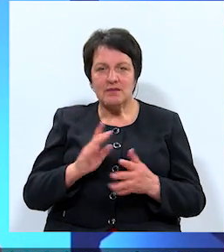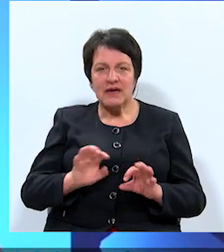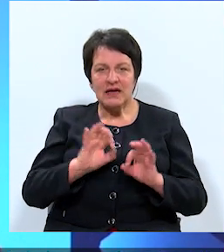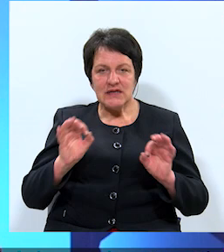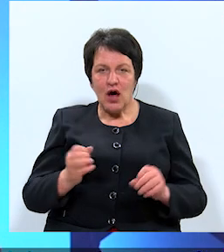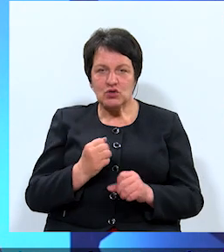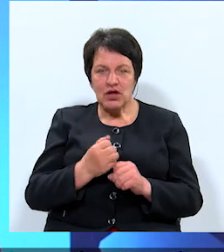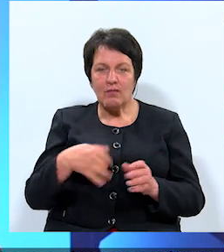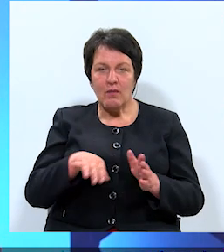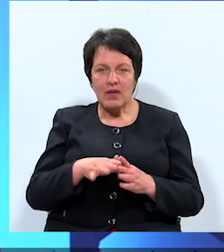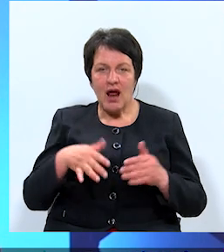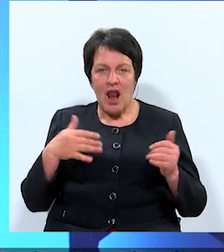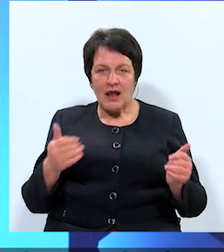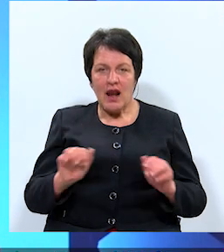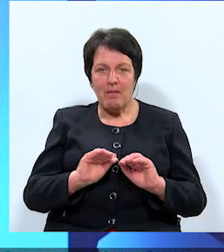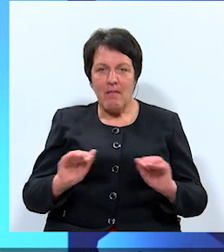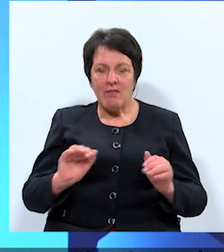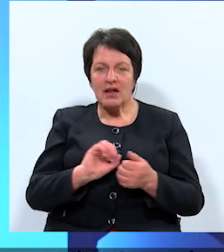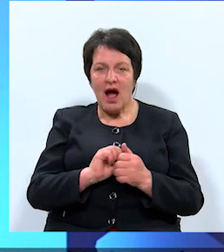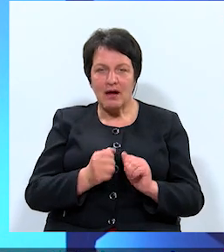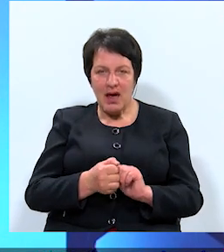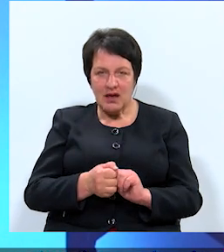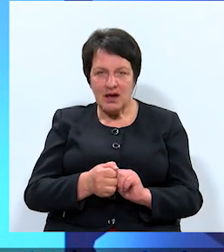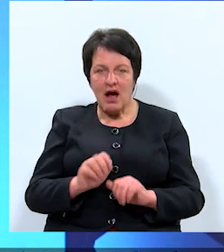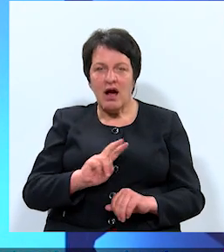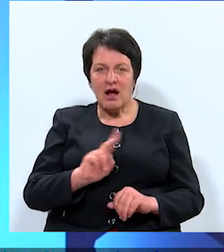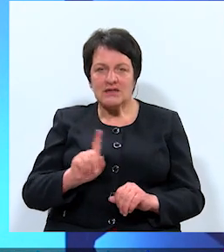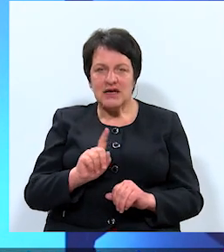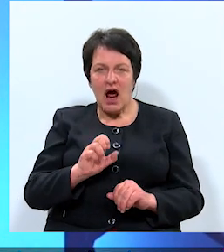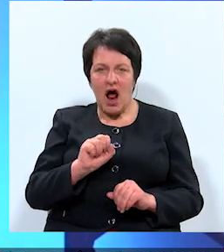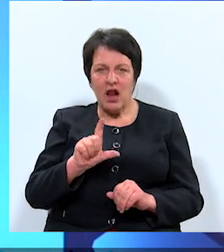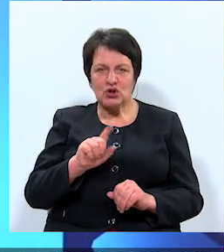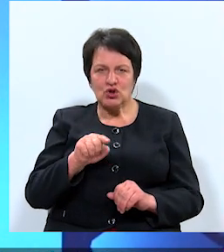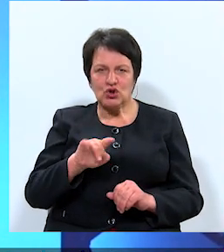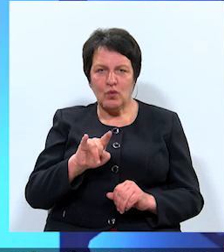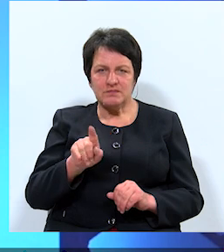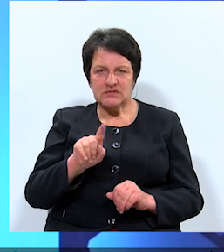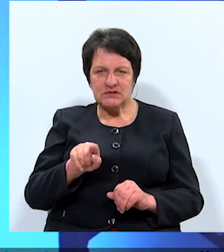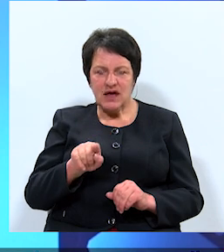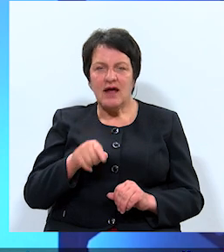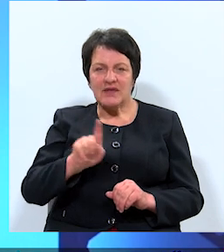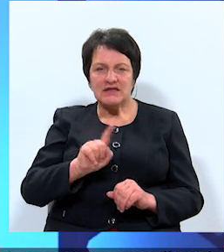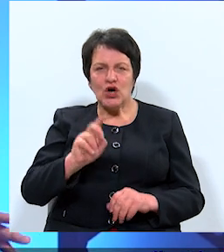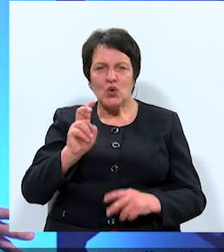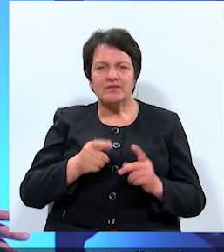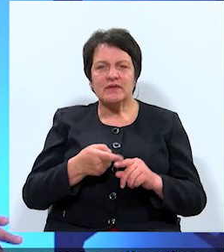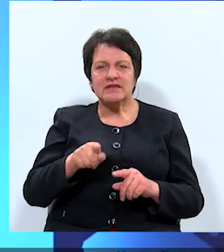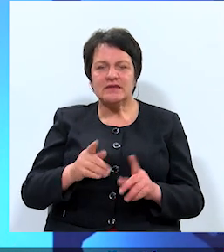pie liela pamatakmeņa, kas ir altops, tas ir rūpnieciskos